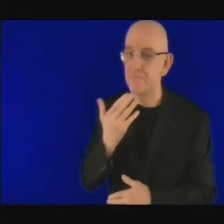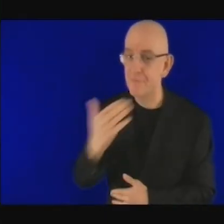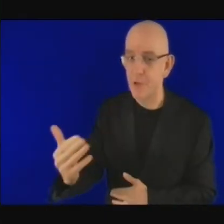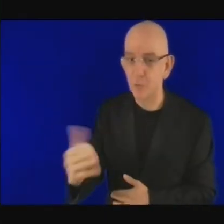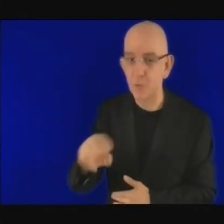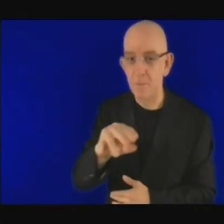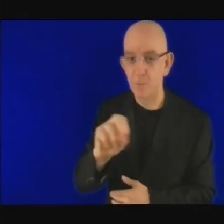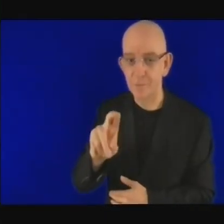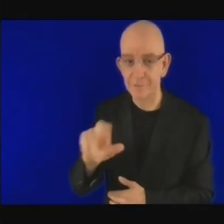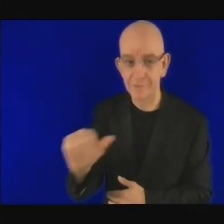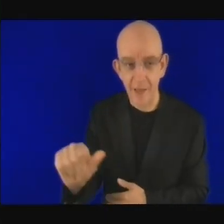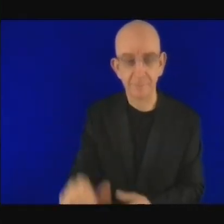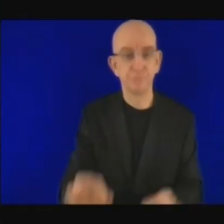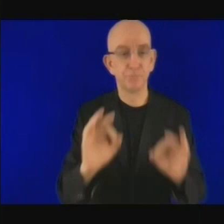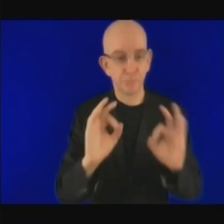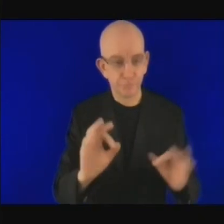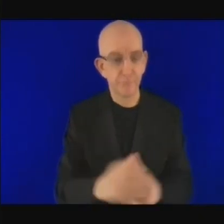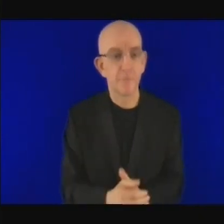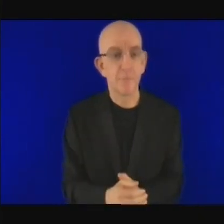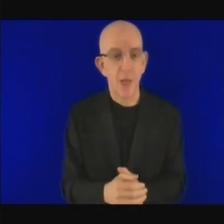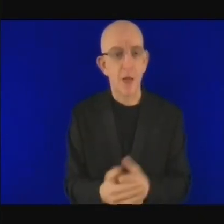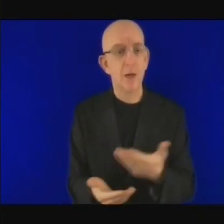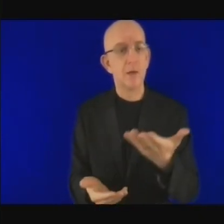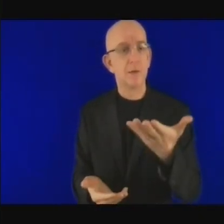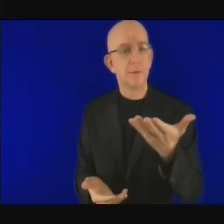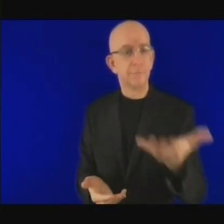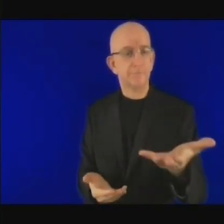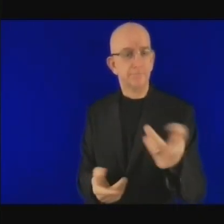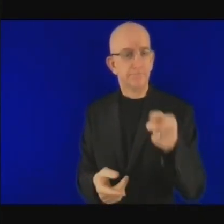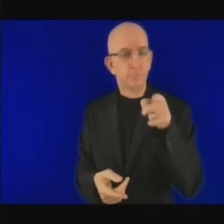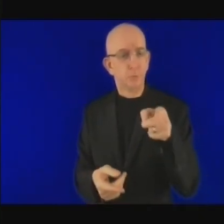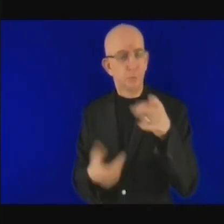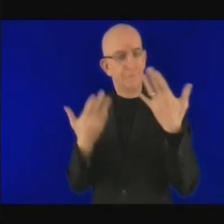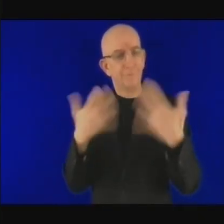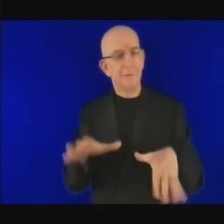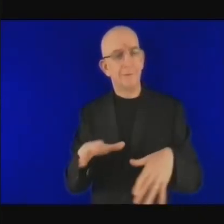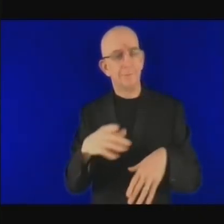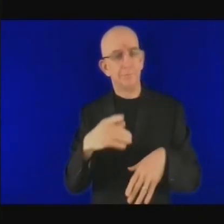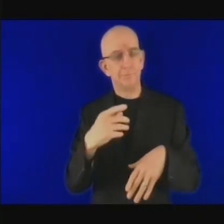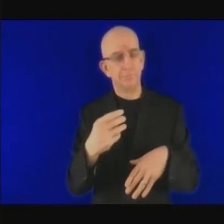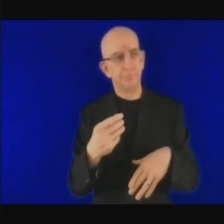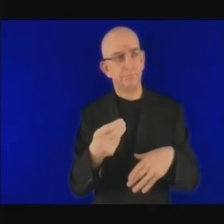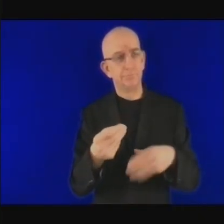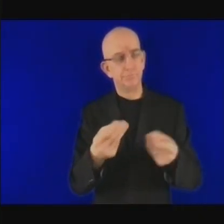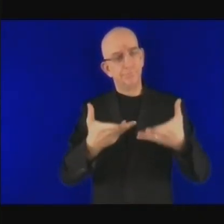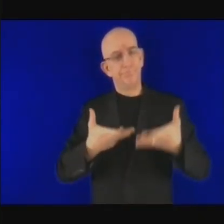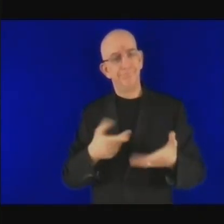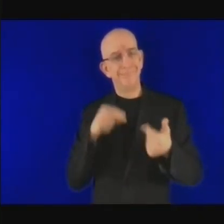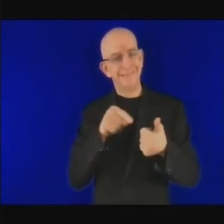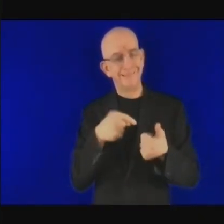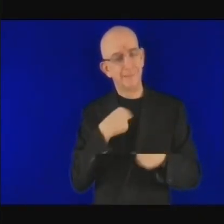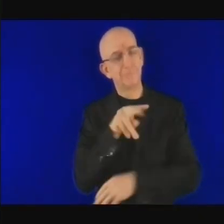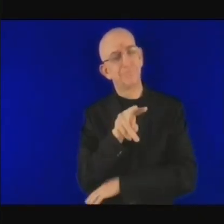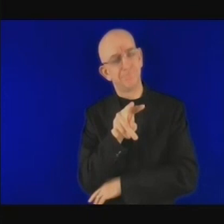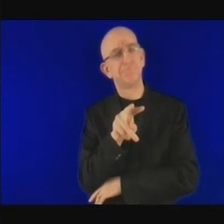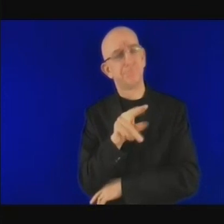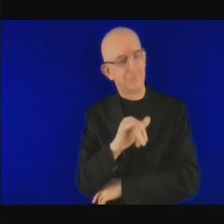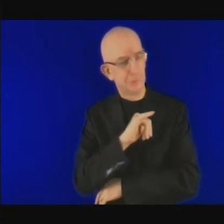Vous avez mis l'accent sur un élément assez fascinant. Même lorsque l'on parle d'adaptation